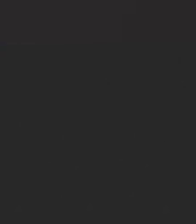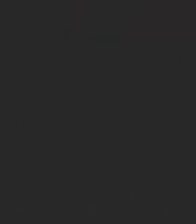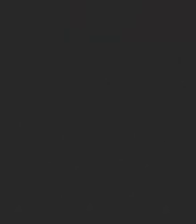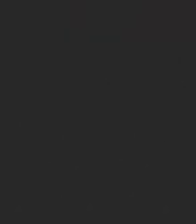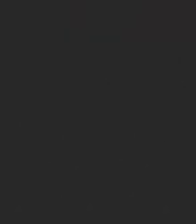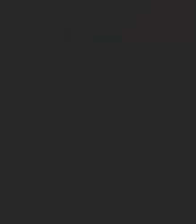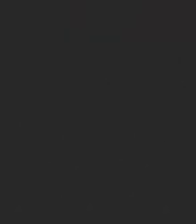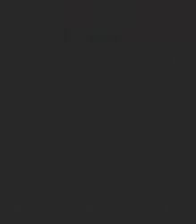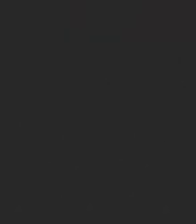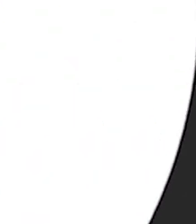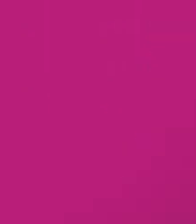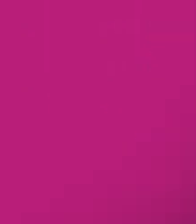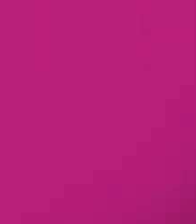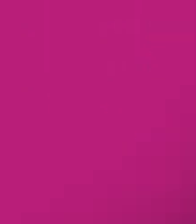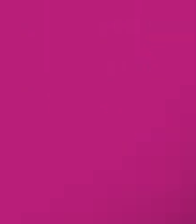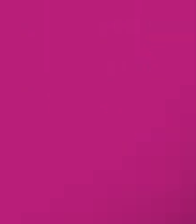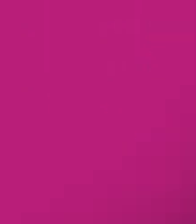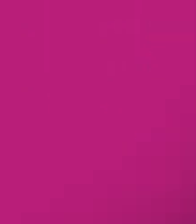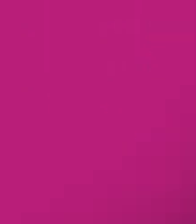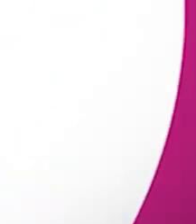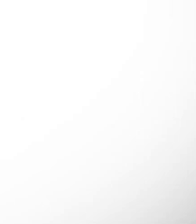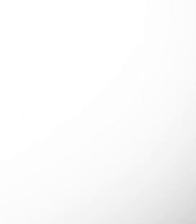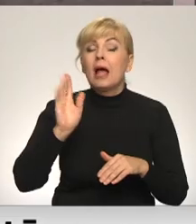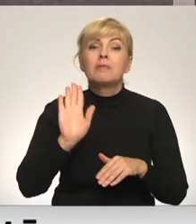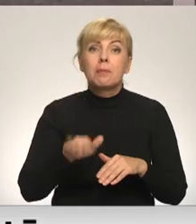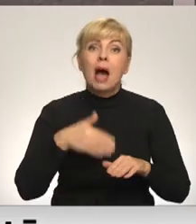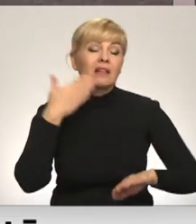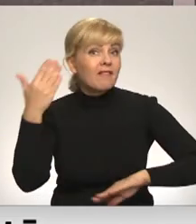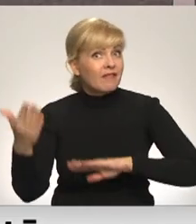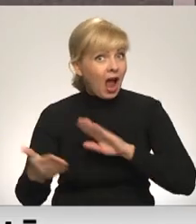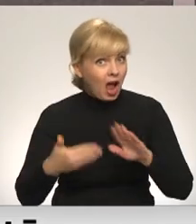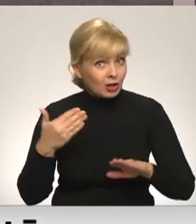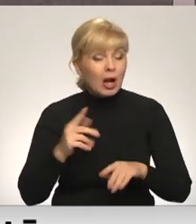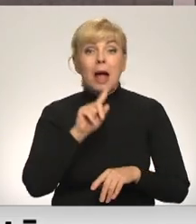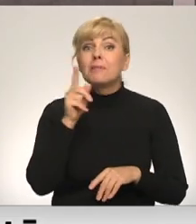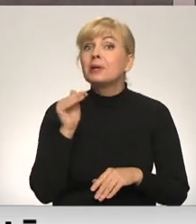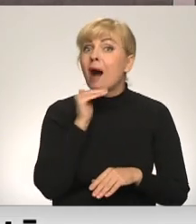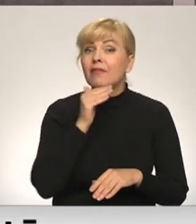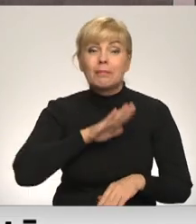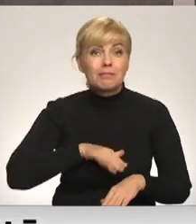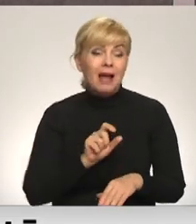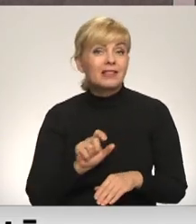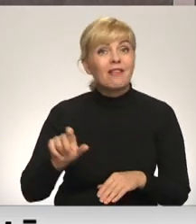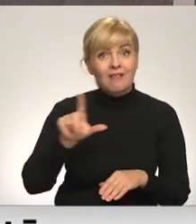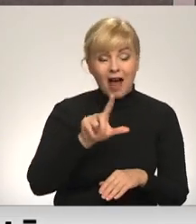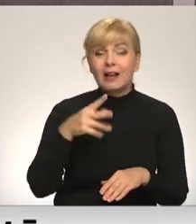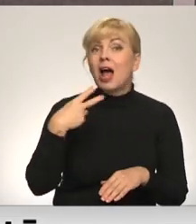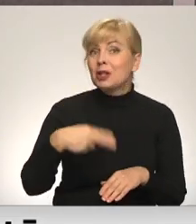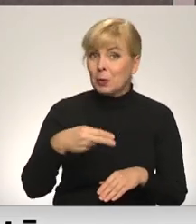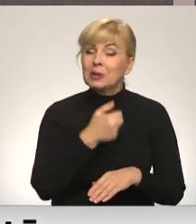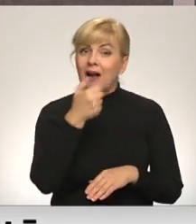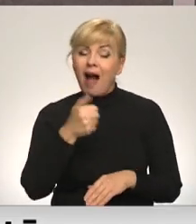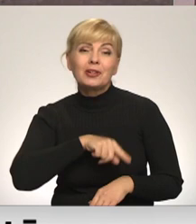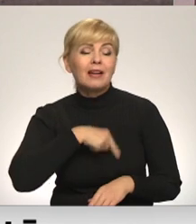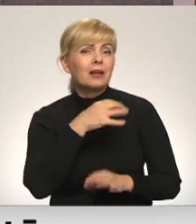Re! Viss ēters ir te! Pirmajā februārī pēc vairāk nekā 20 gadu